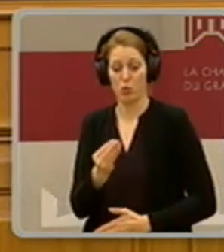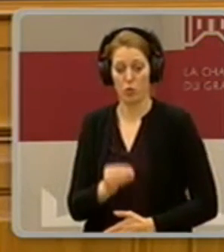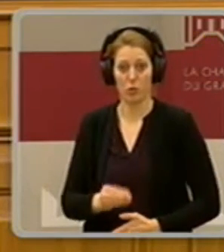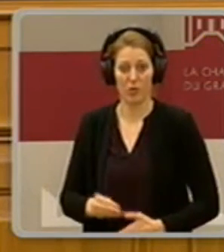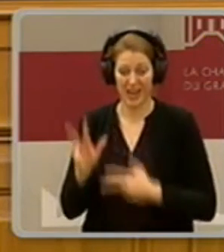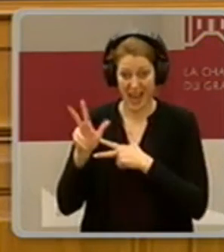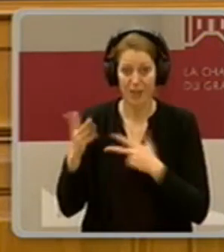mich raus. durchs. Okay.